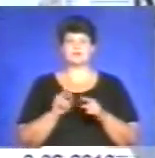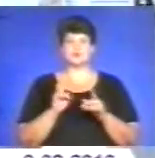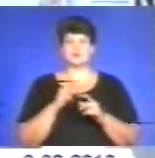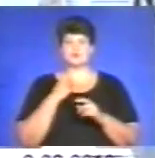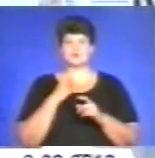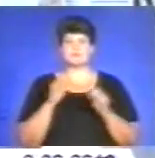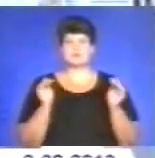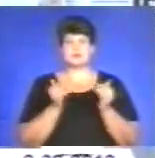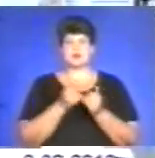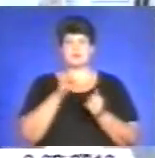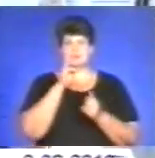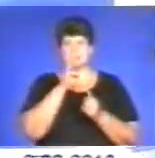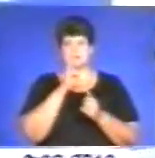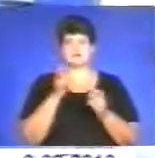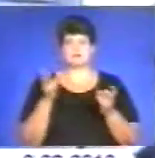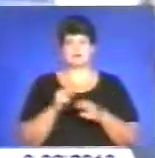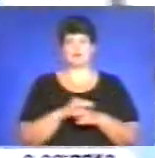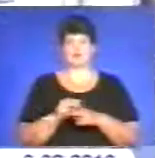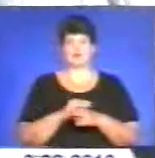заробітна плата, потрібно лікуватися.